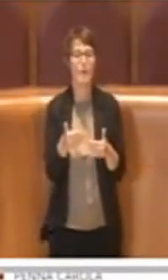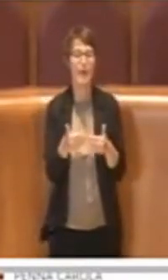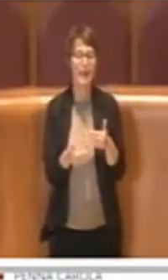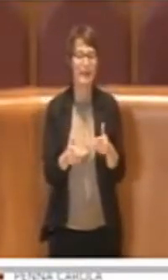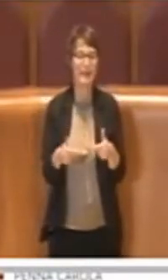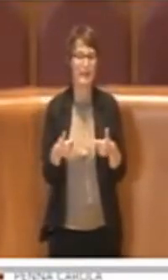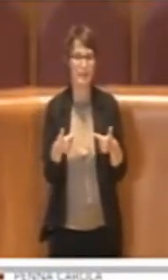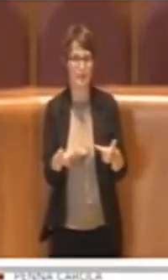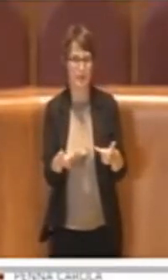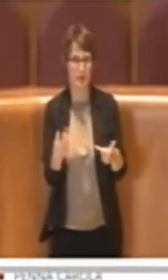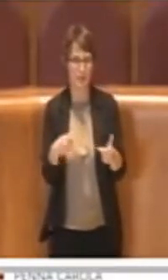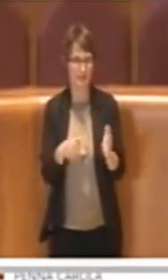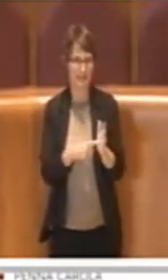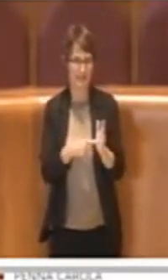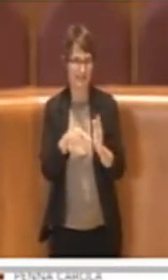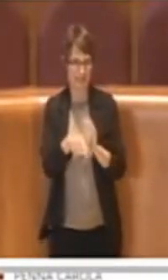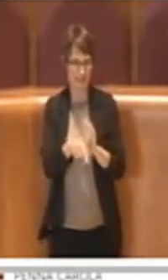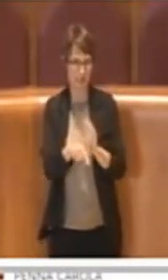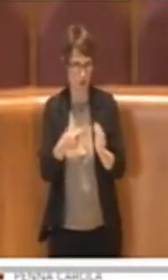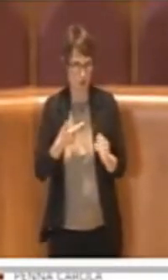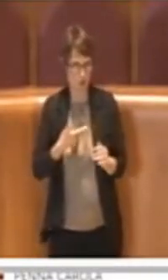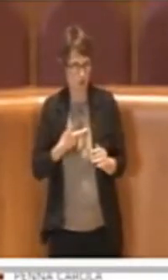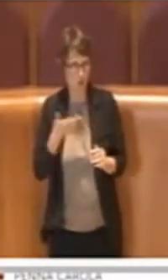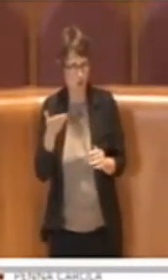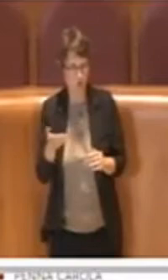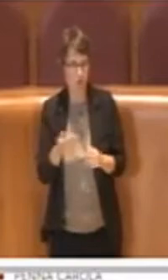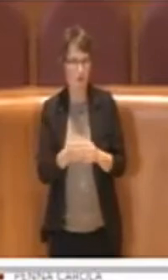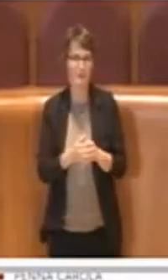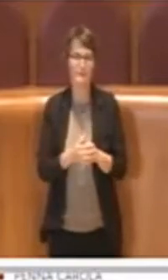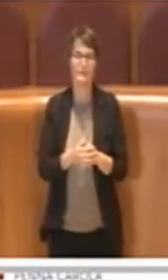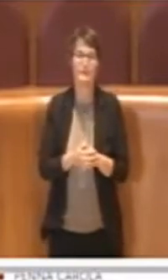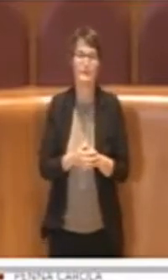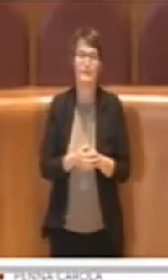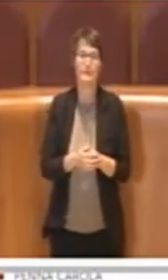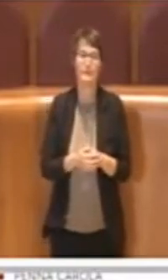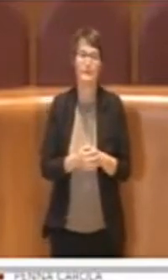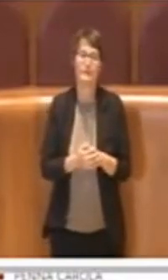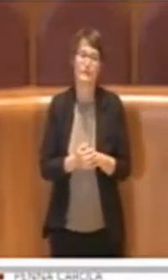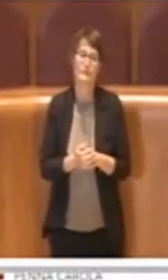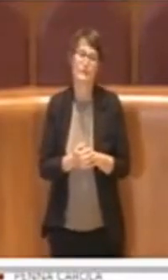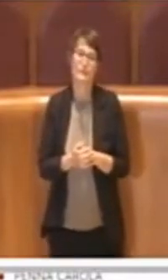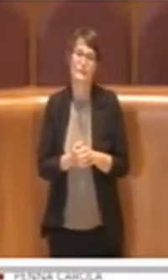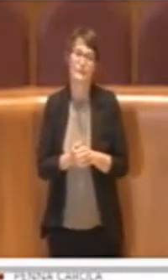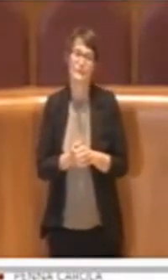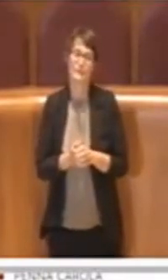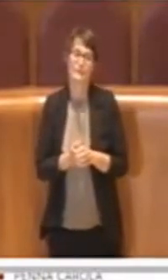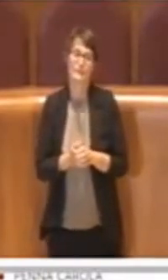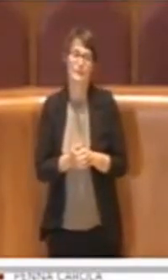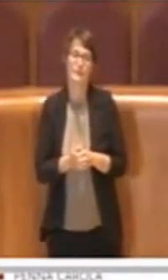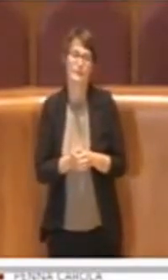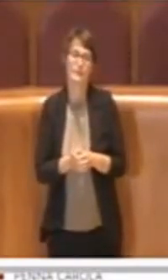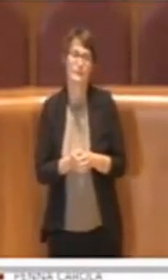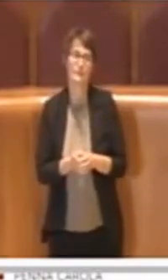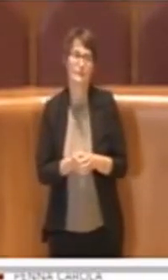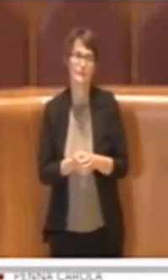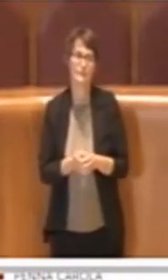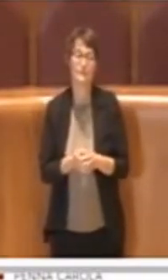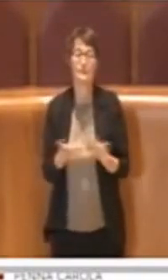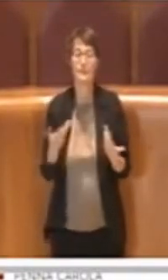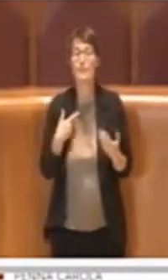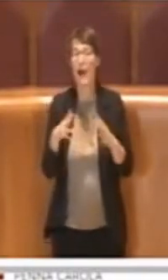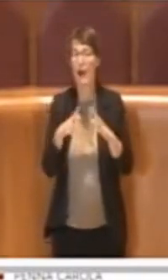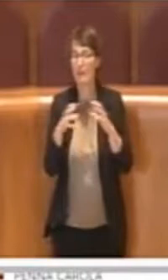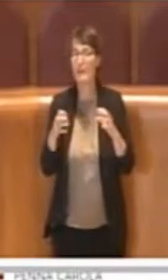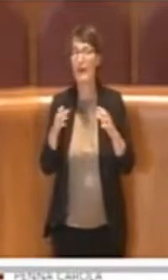comunque questi soggetti, queste imprese di